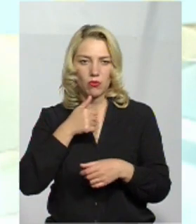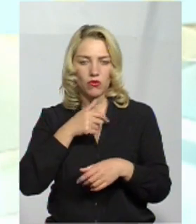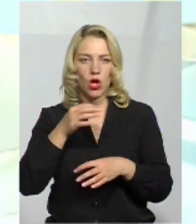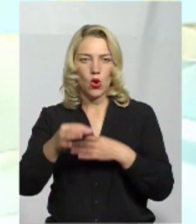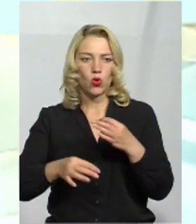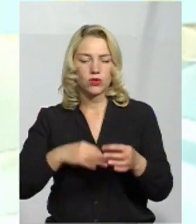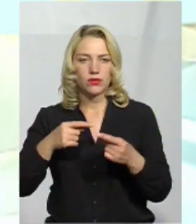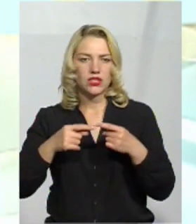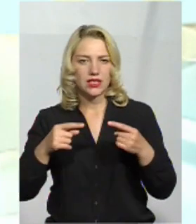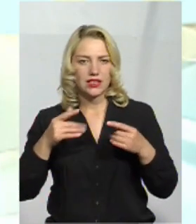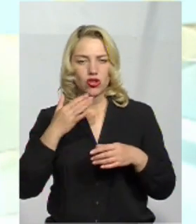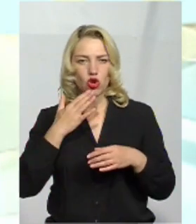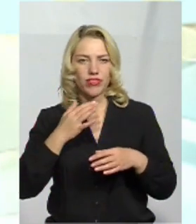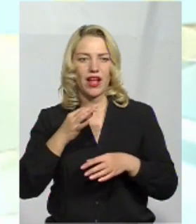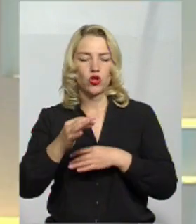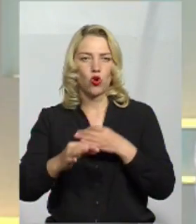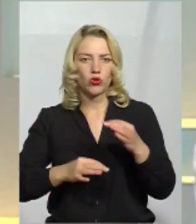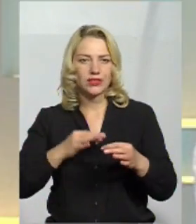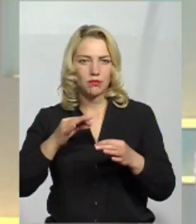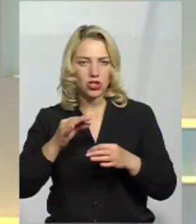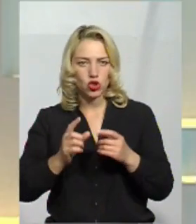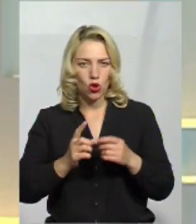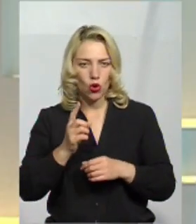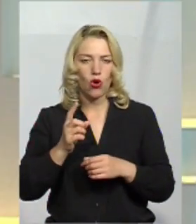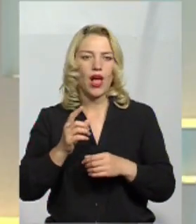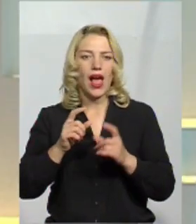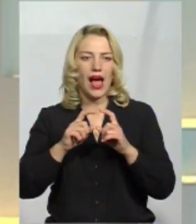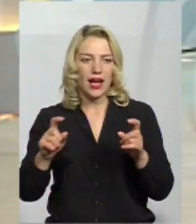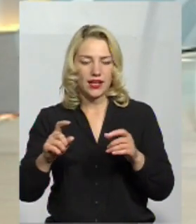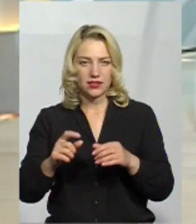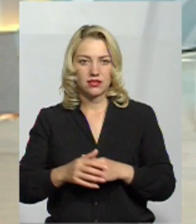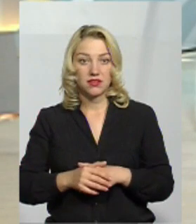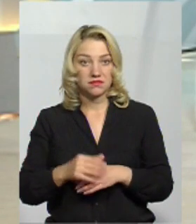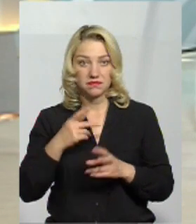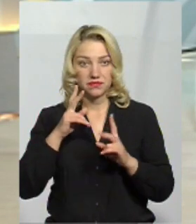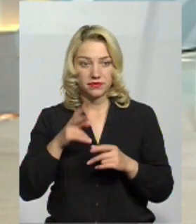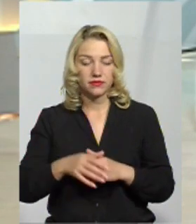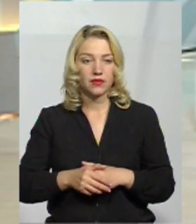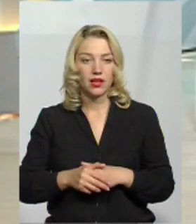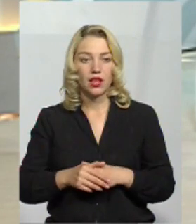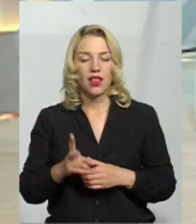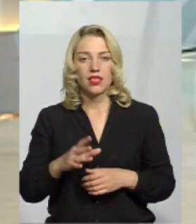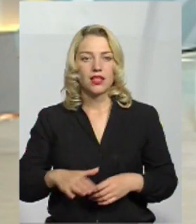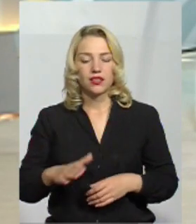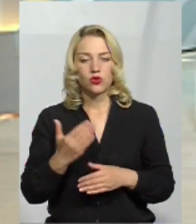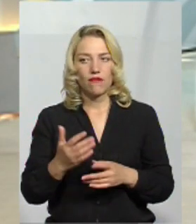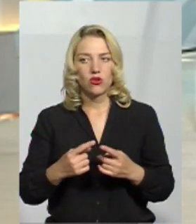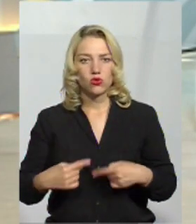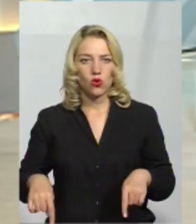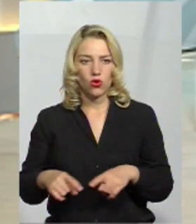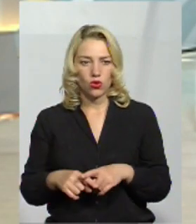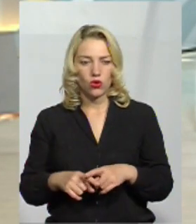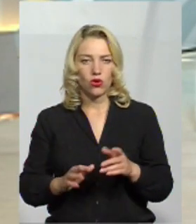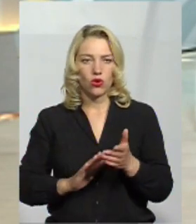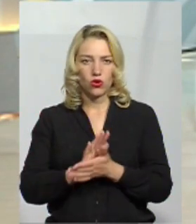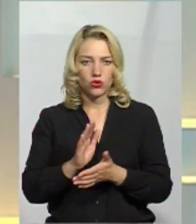космічних засобів Національного космічного агентства України. Дуже познати. І на території вашого округу